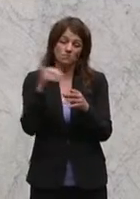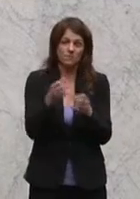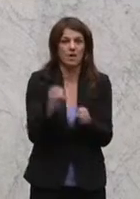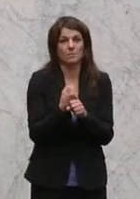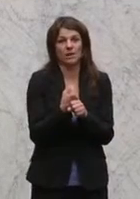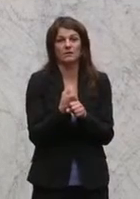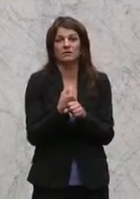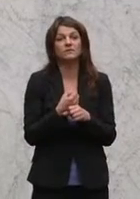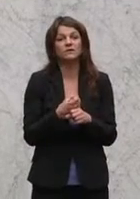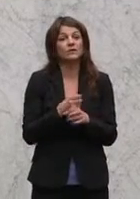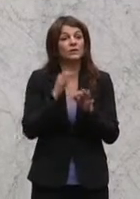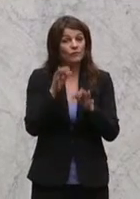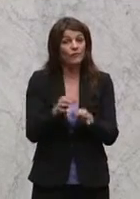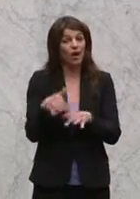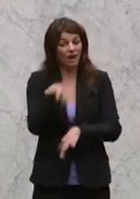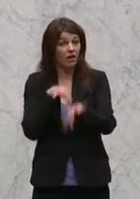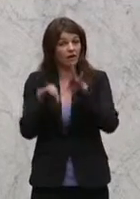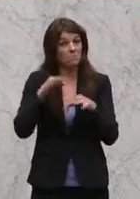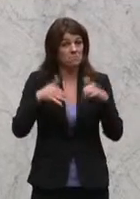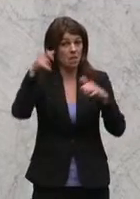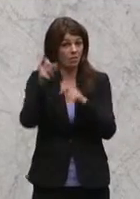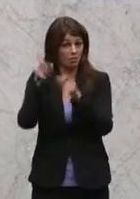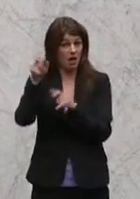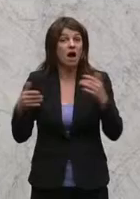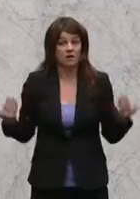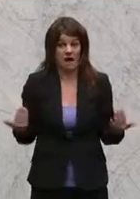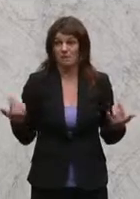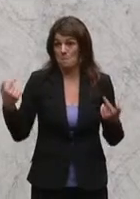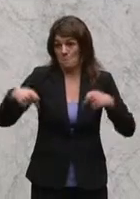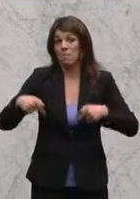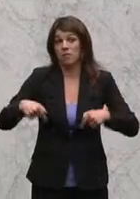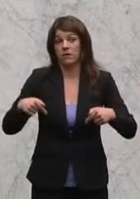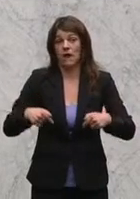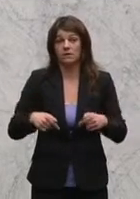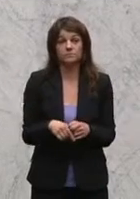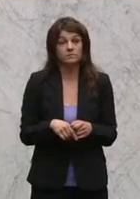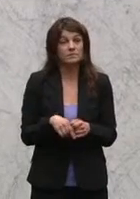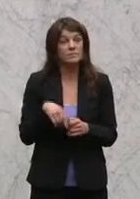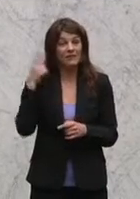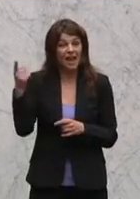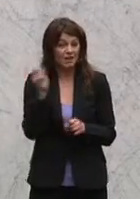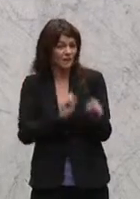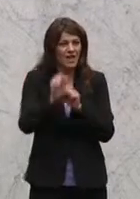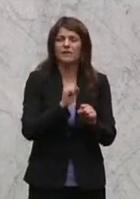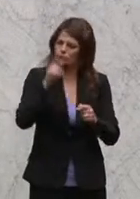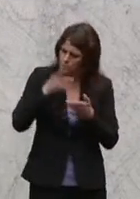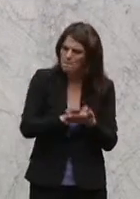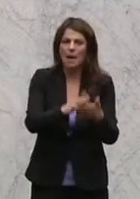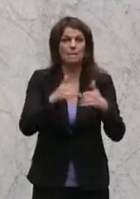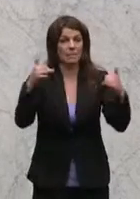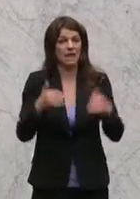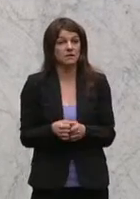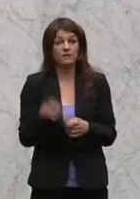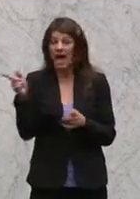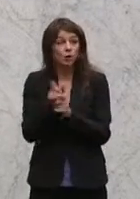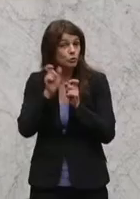den gewählten Parlamentarier, die im Moment den Parlamentarismus verteidigen und somit auch eine Diktatur hier